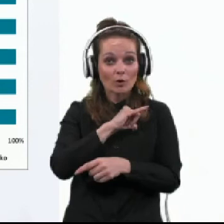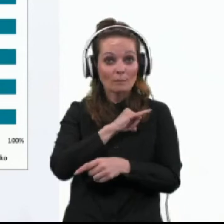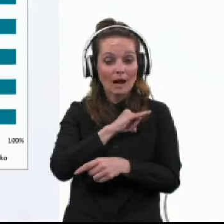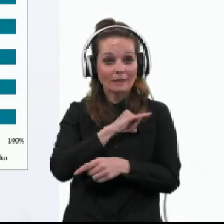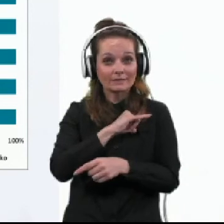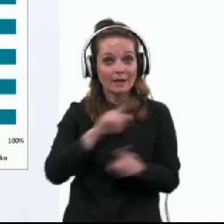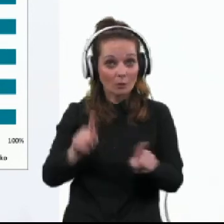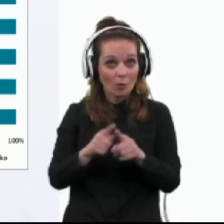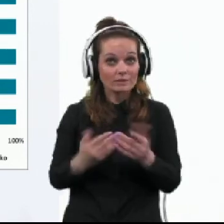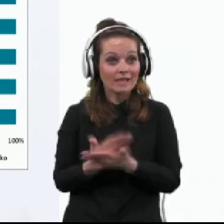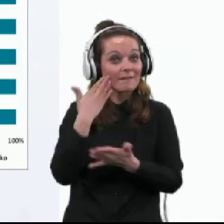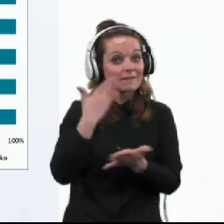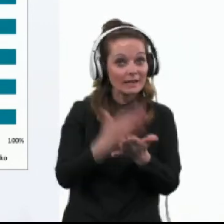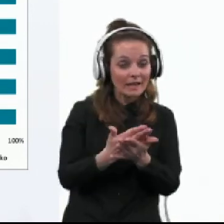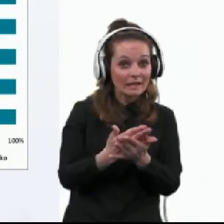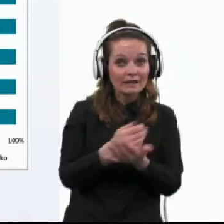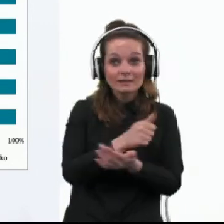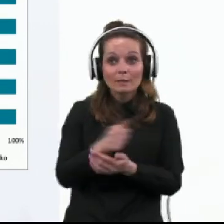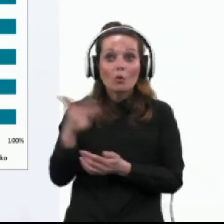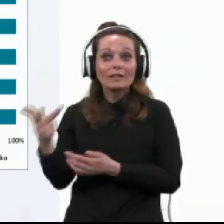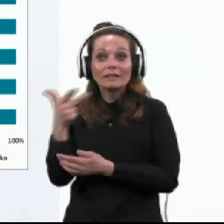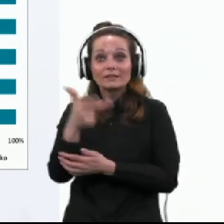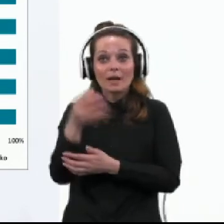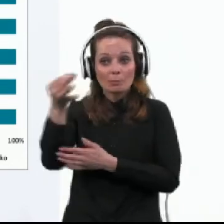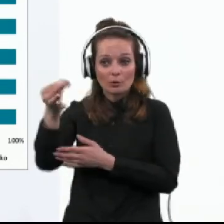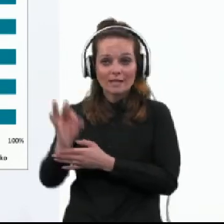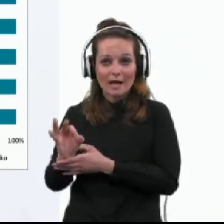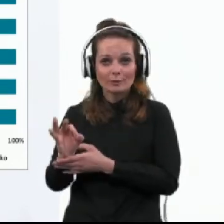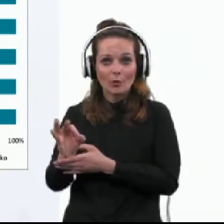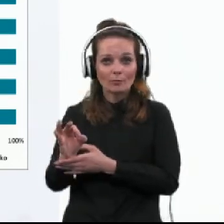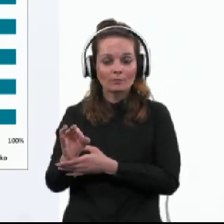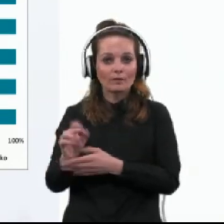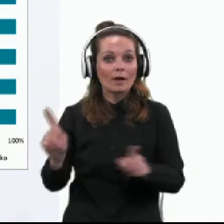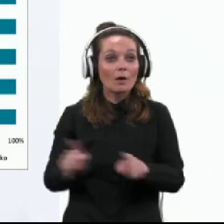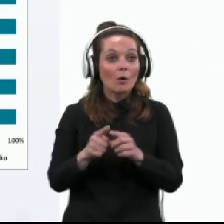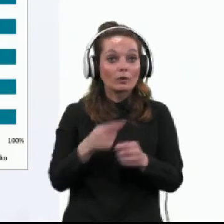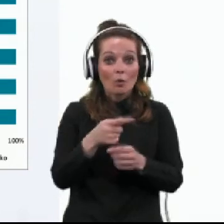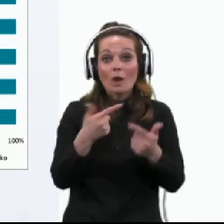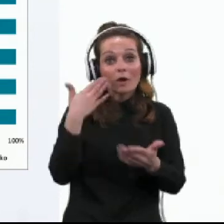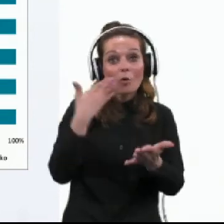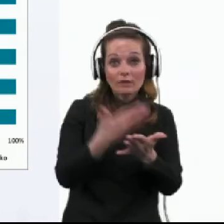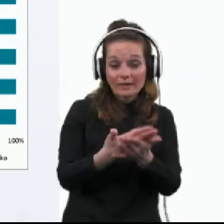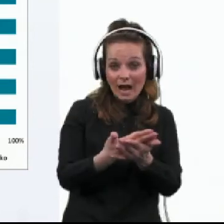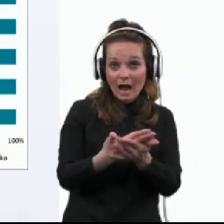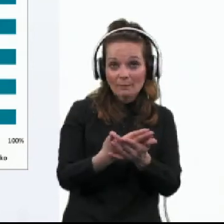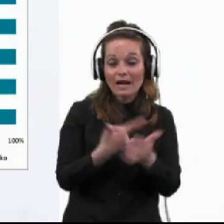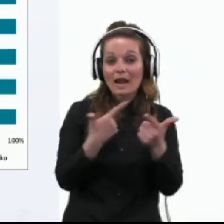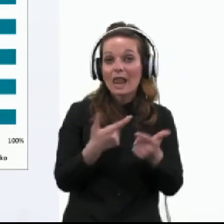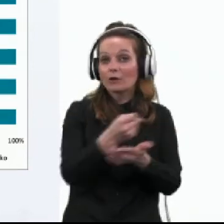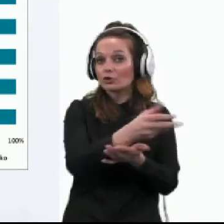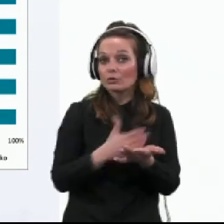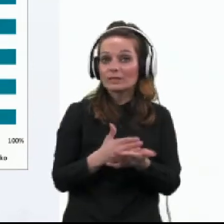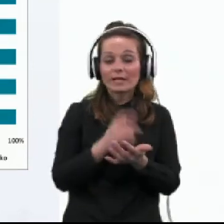zanesljive, v medijih zanesljive, le 33%. Zanesljivost informacij lažje ocenijo